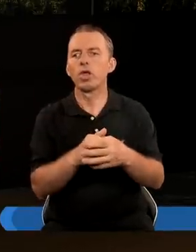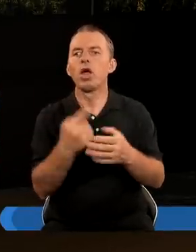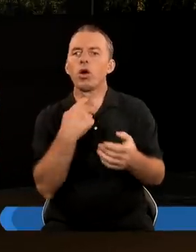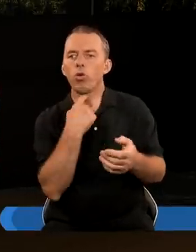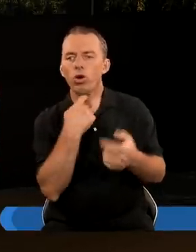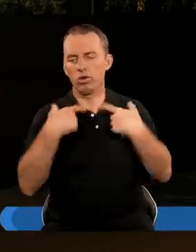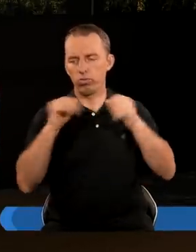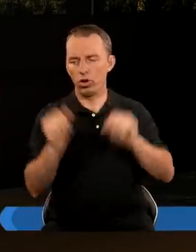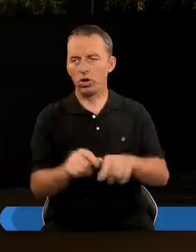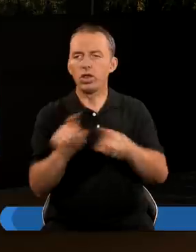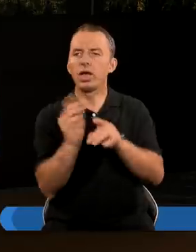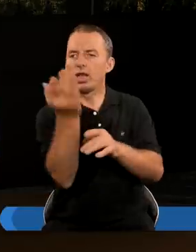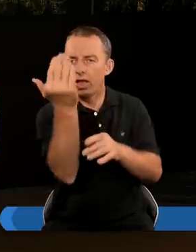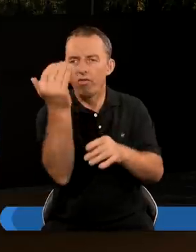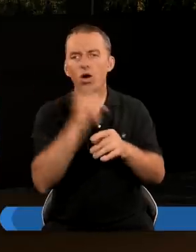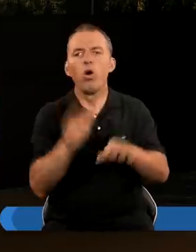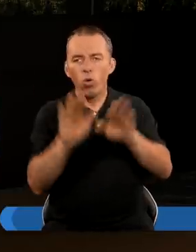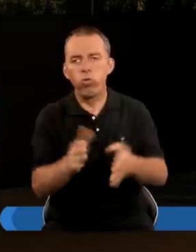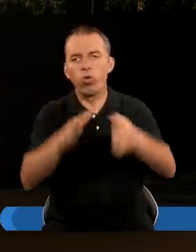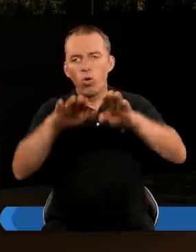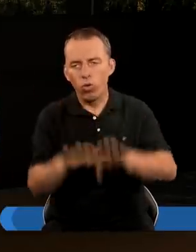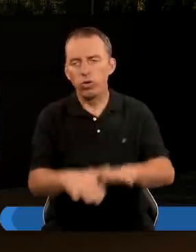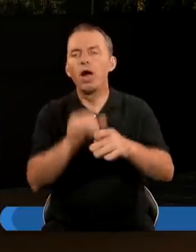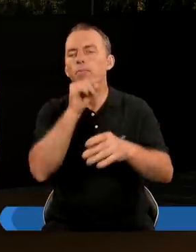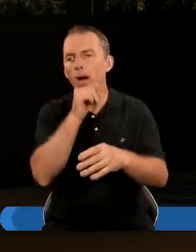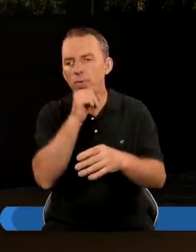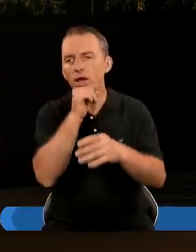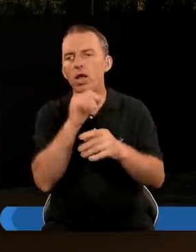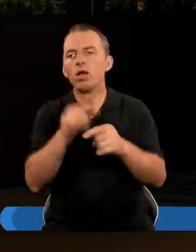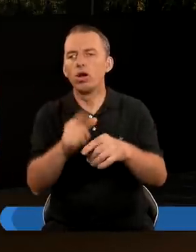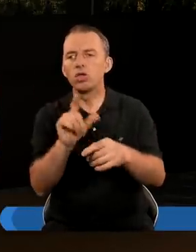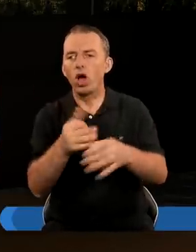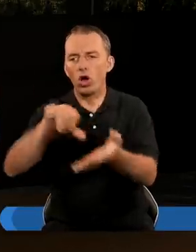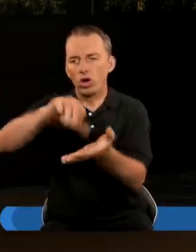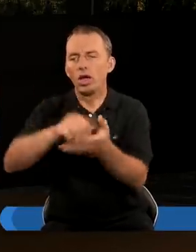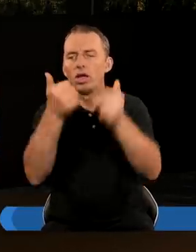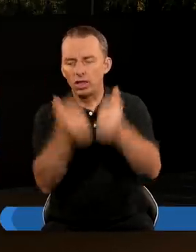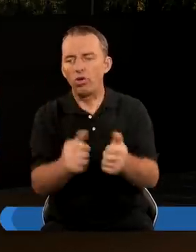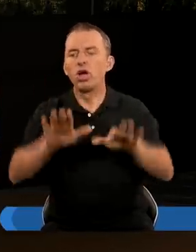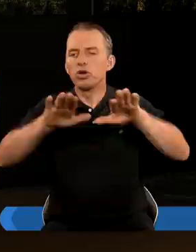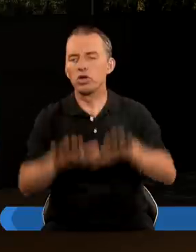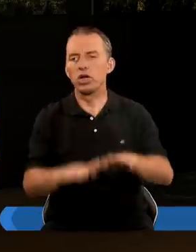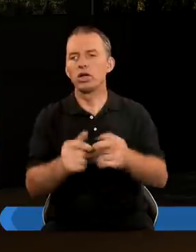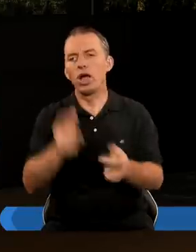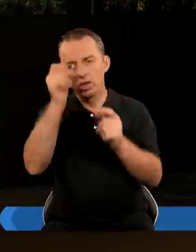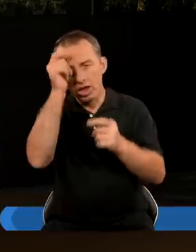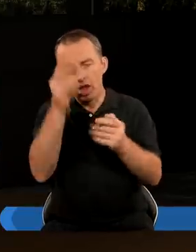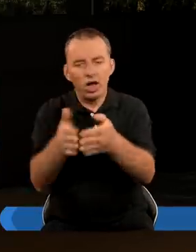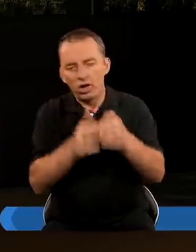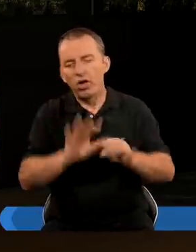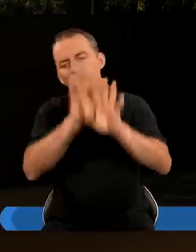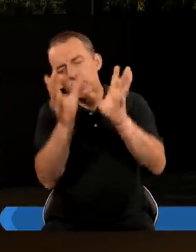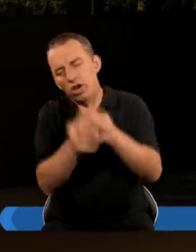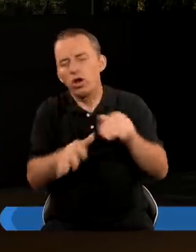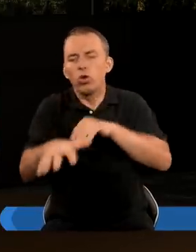I głosem potężnym tak zawołał Upadł, upadł Babilon, stolica I stał się siedliskiem demonów I